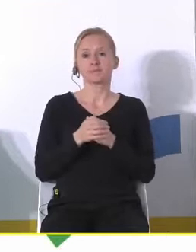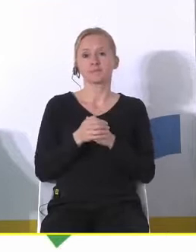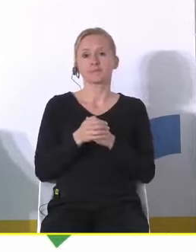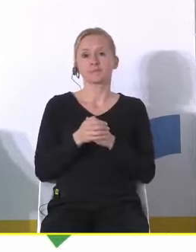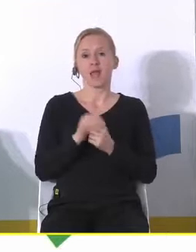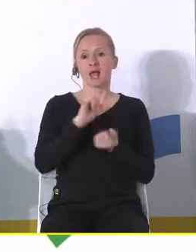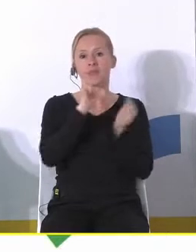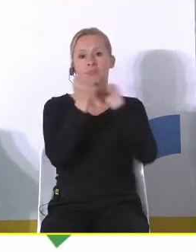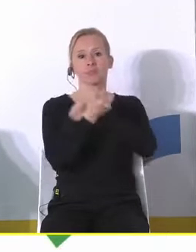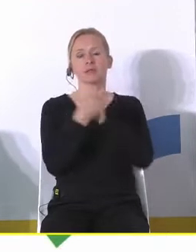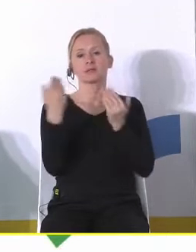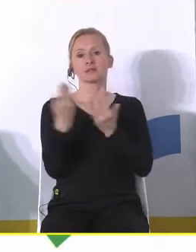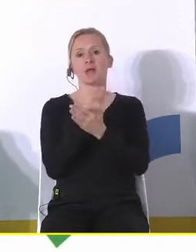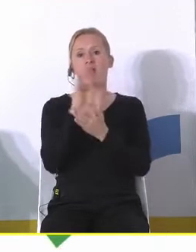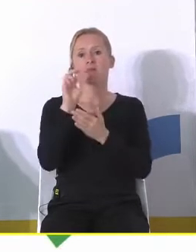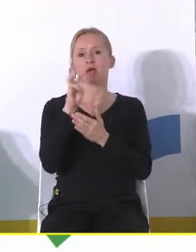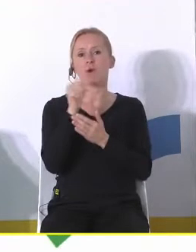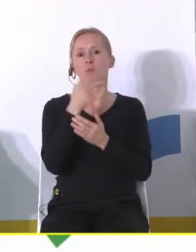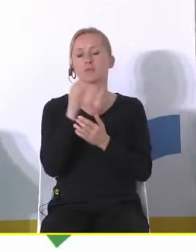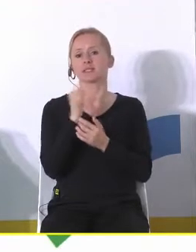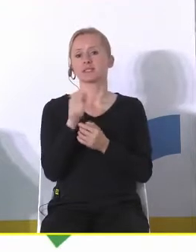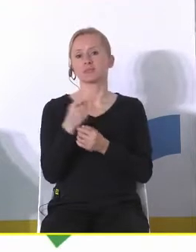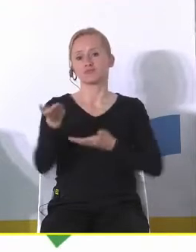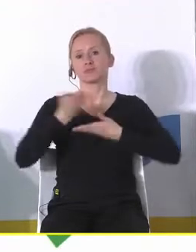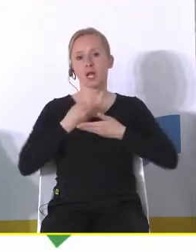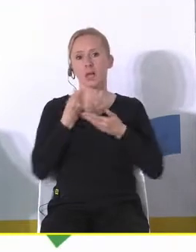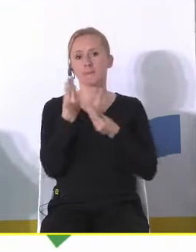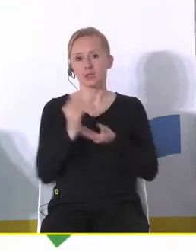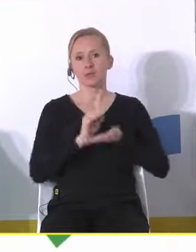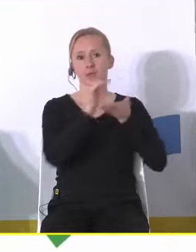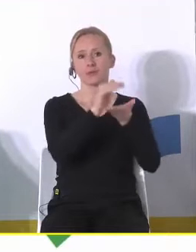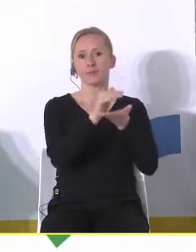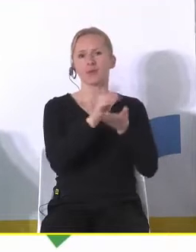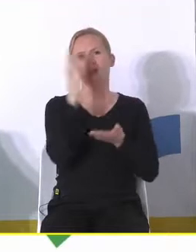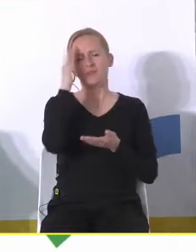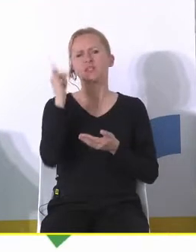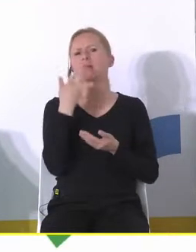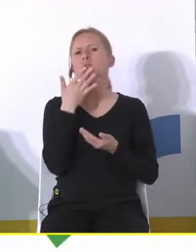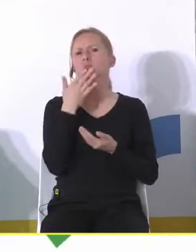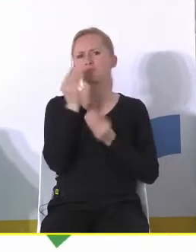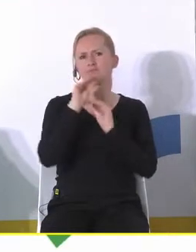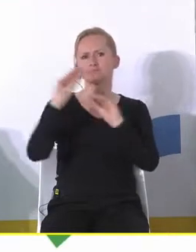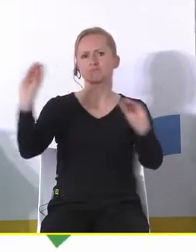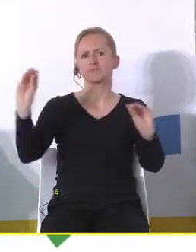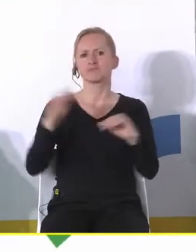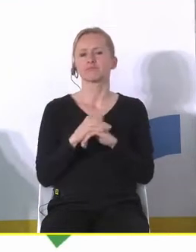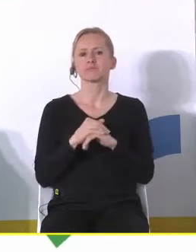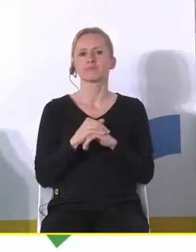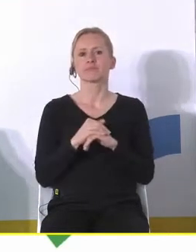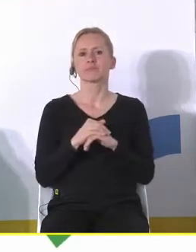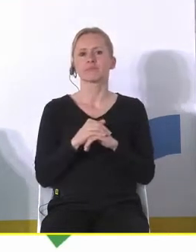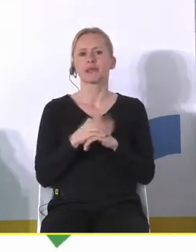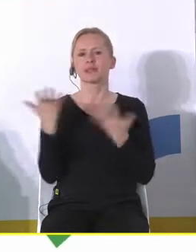termomodernizacja tam dostali pieniądze no i wiecie jak komunikują to w